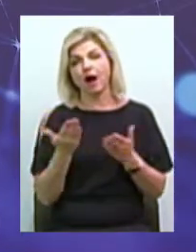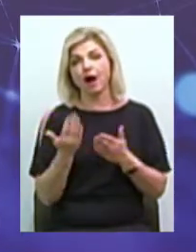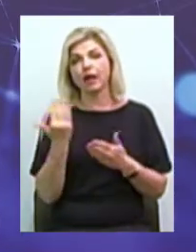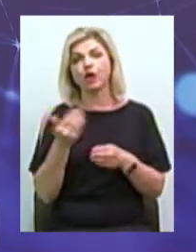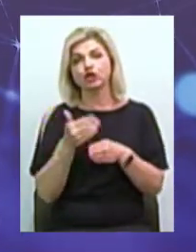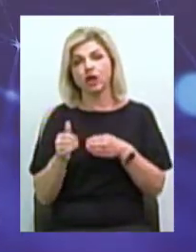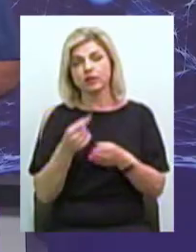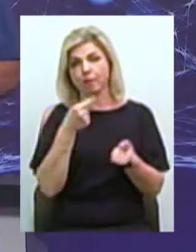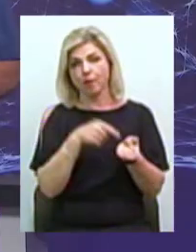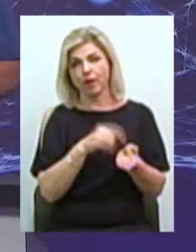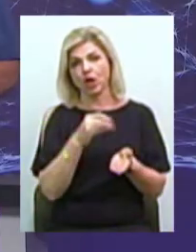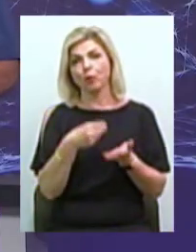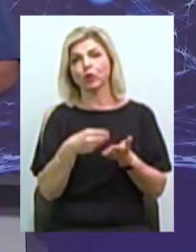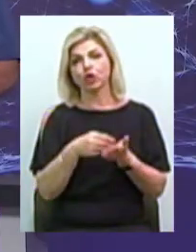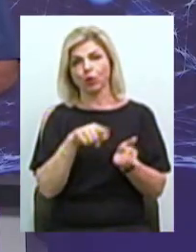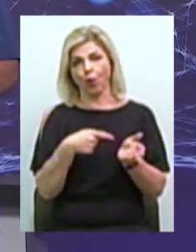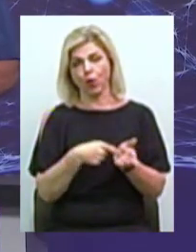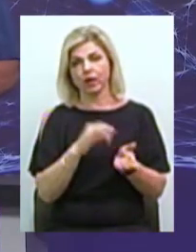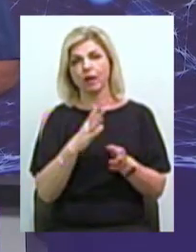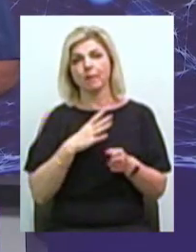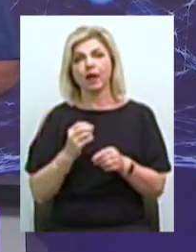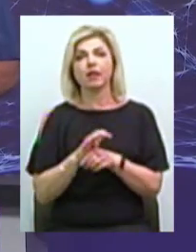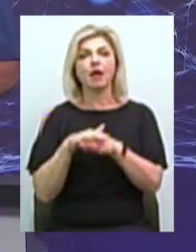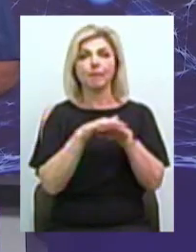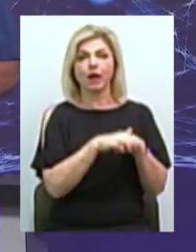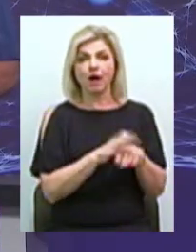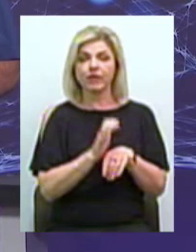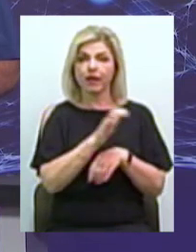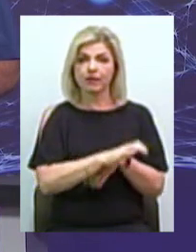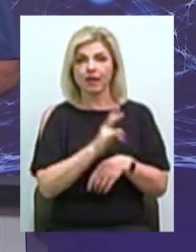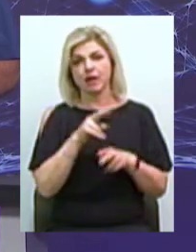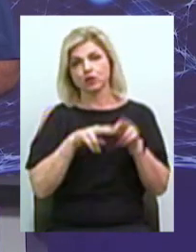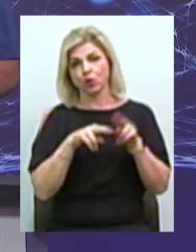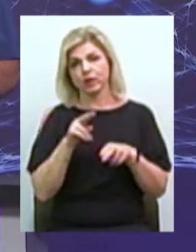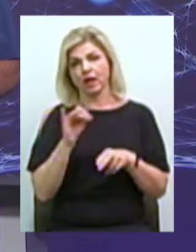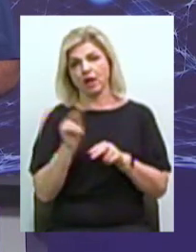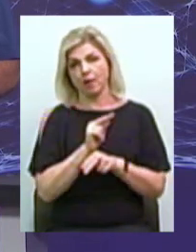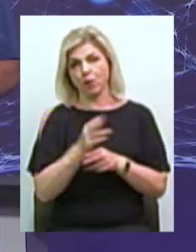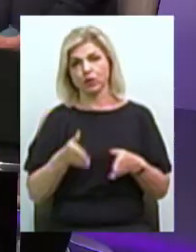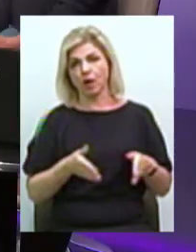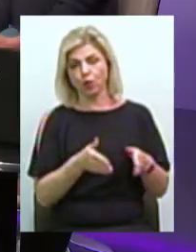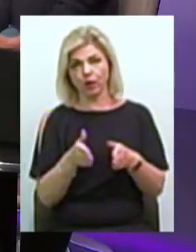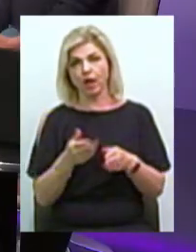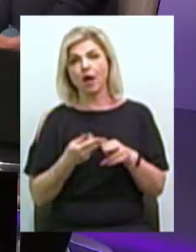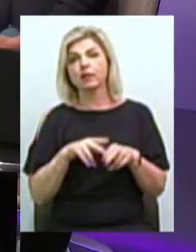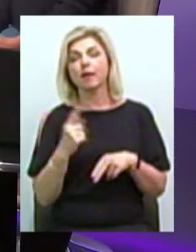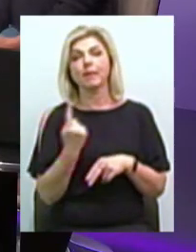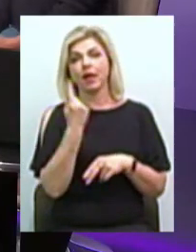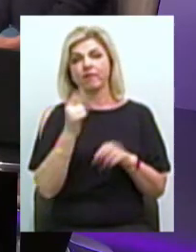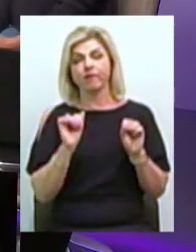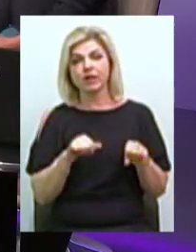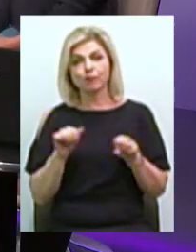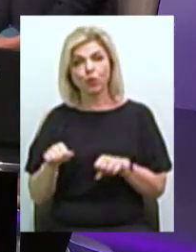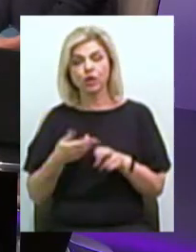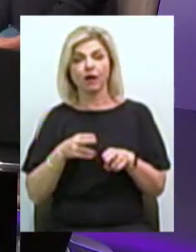частина, попадала також в бюджет города І вони були направлені на строительство і ремонт дорог Це перша можливість, яка